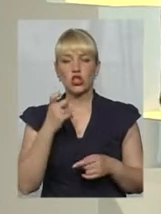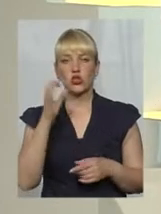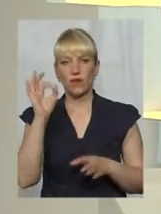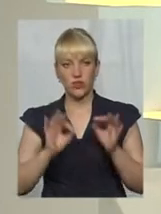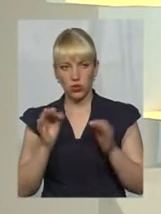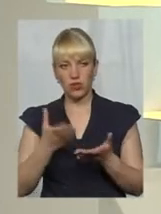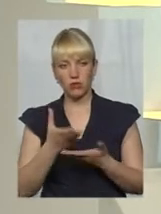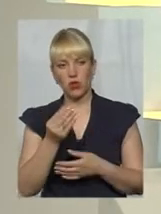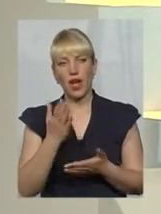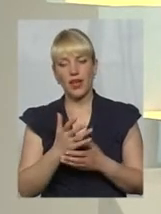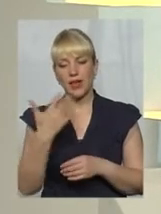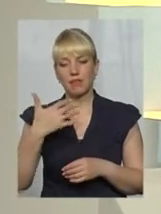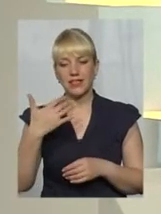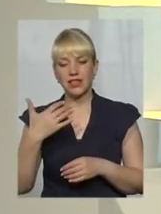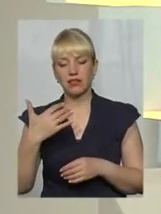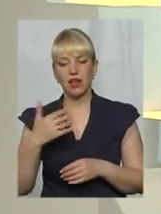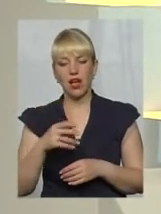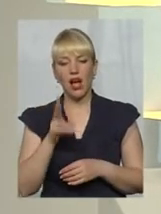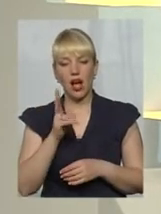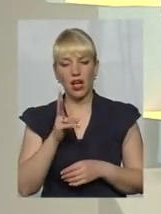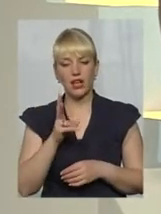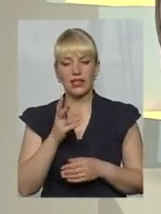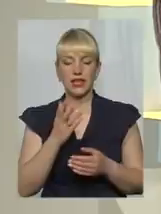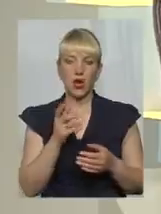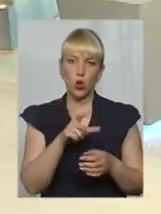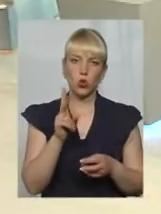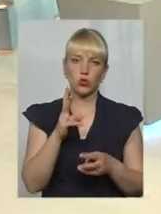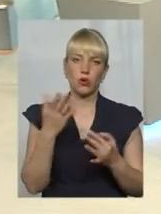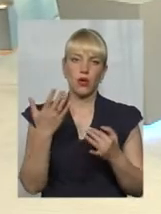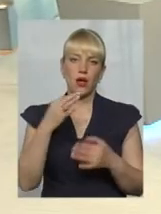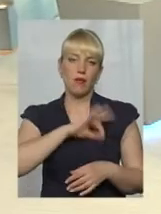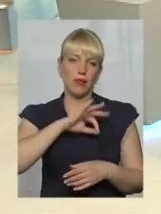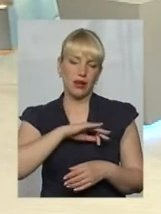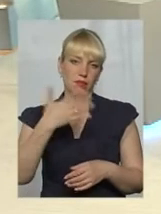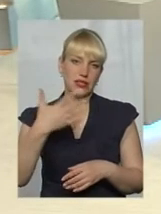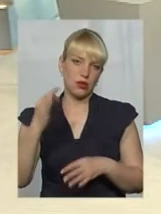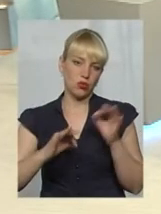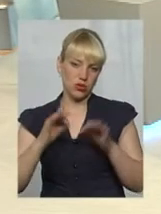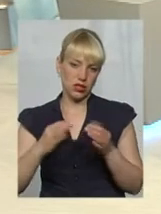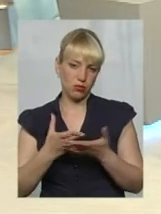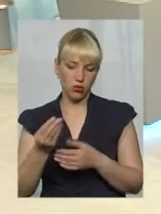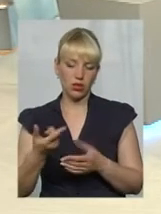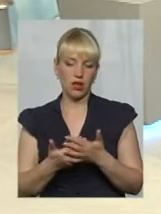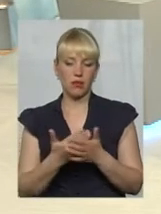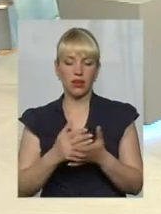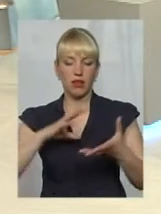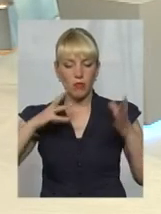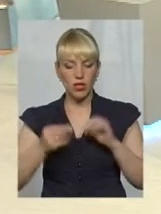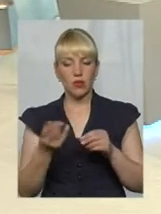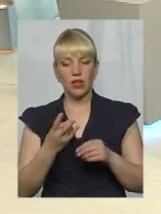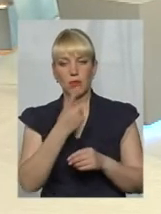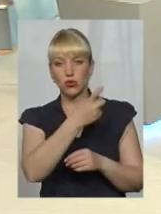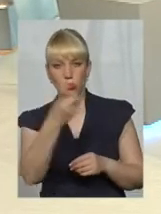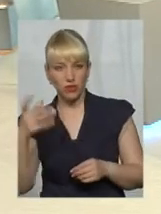а є 50 мешканців, які 50%, так, і виходить у підсумку, будинок не отримує не 100 гривень, а менше,